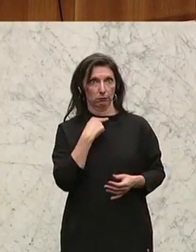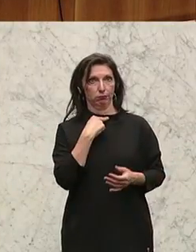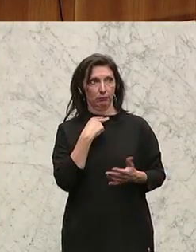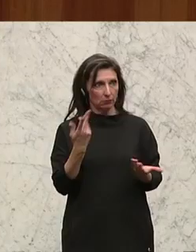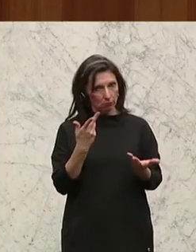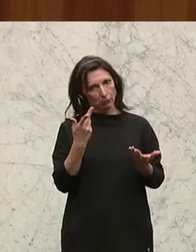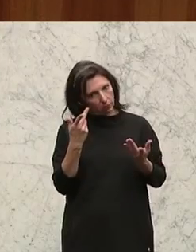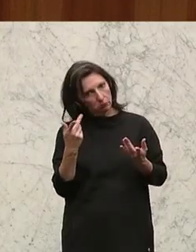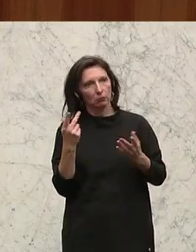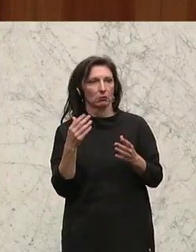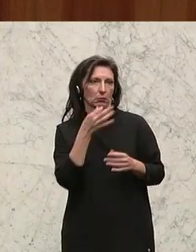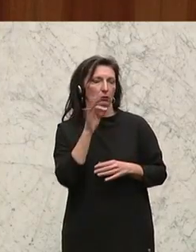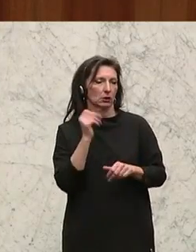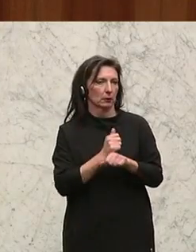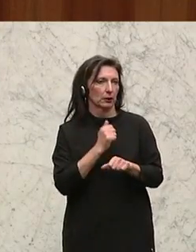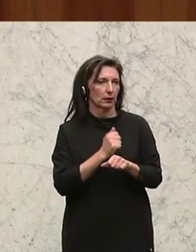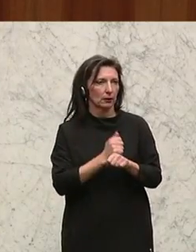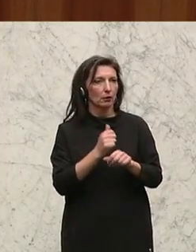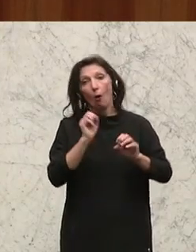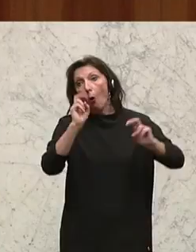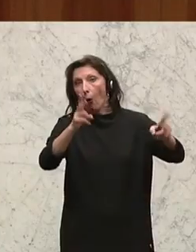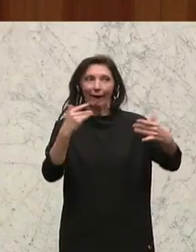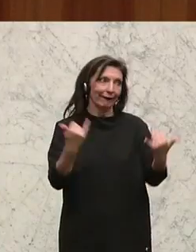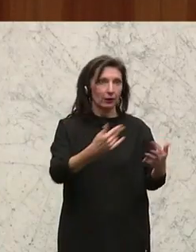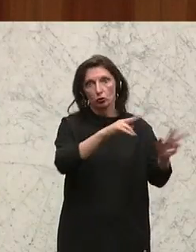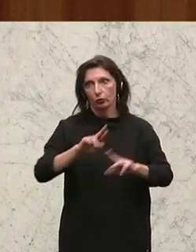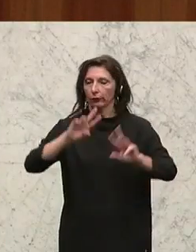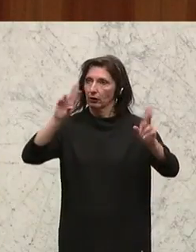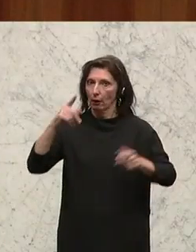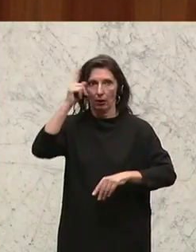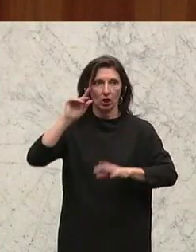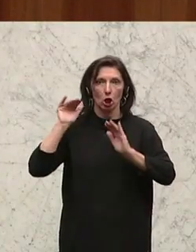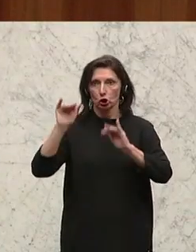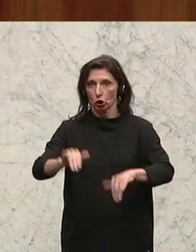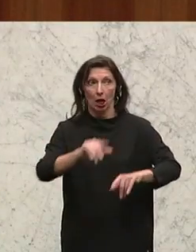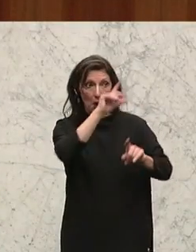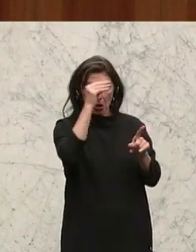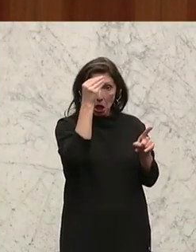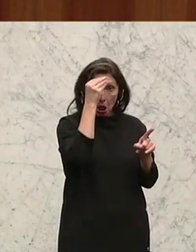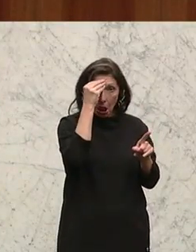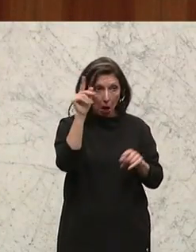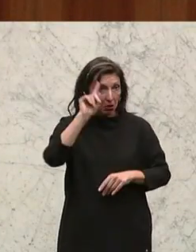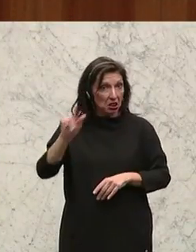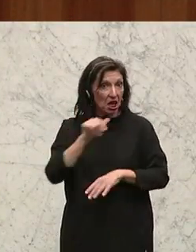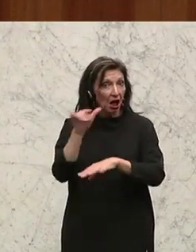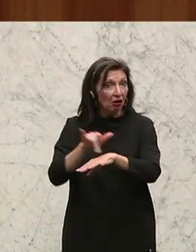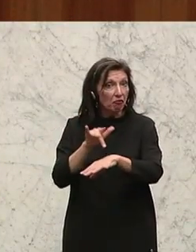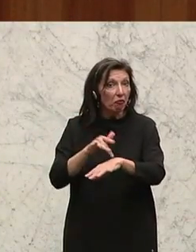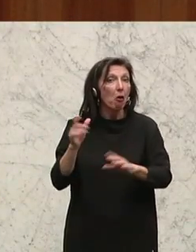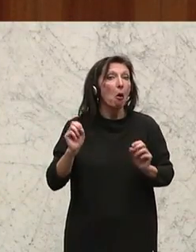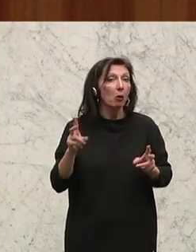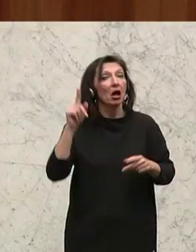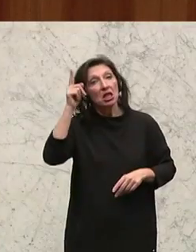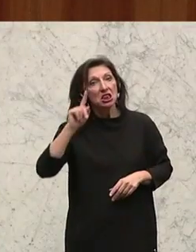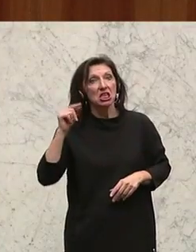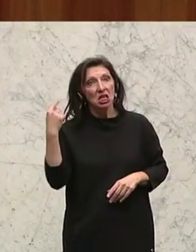bereinigen. Aber bitte, gehen wir mal zum Tierschutz zurück. Solange Menschen denken, dass Tiere nicht fühlen, müssen Tiere